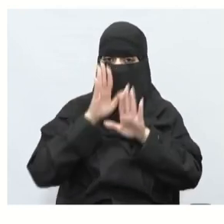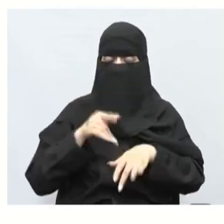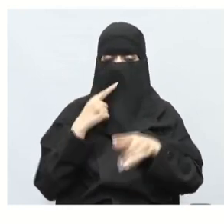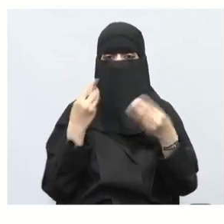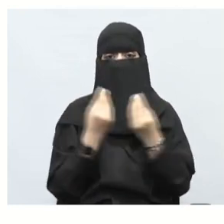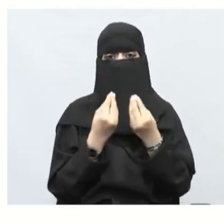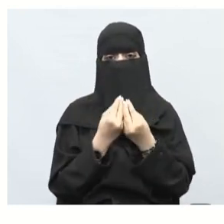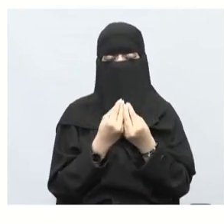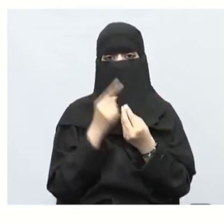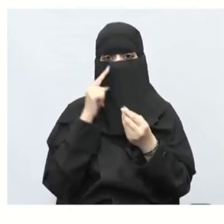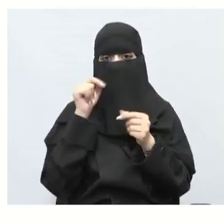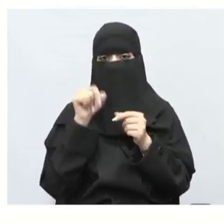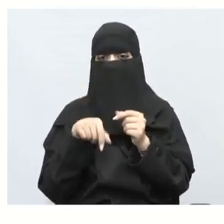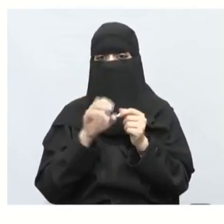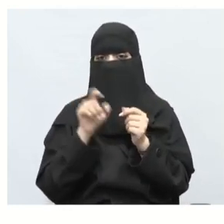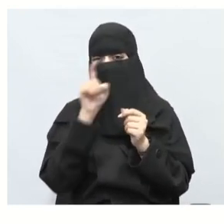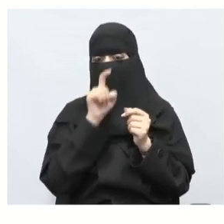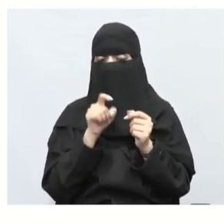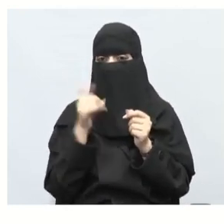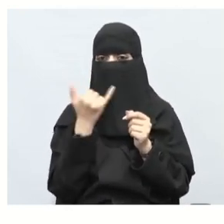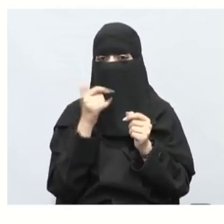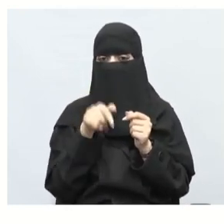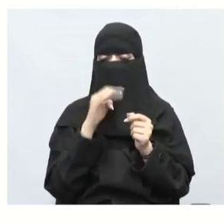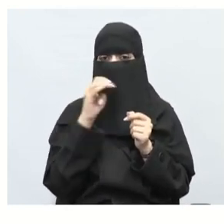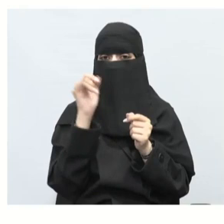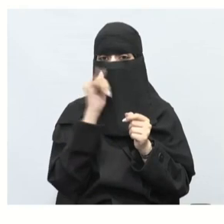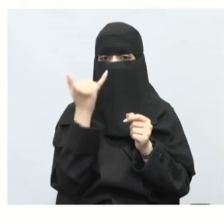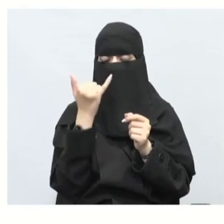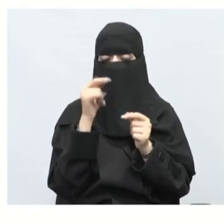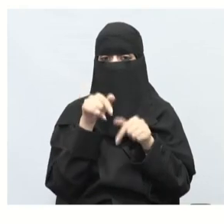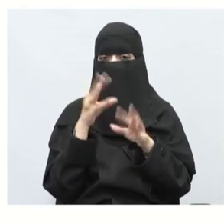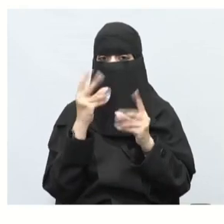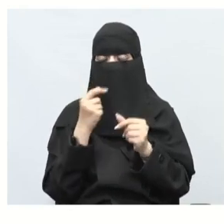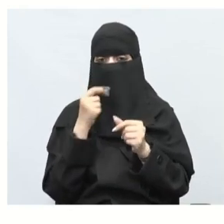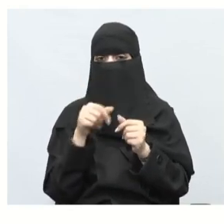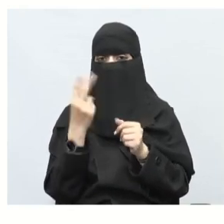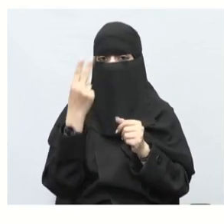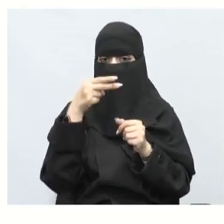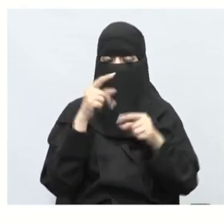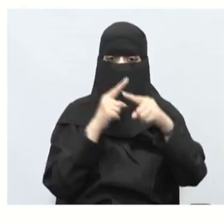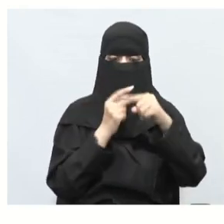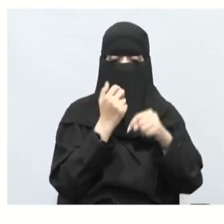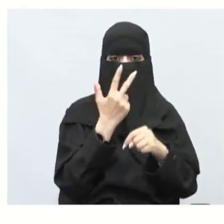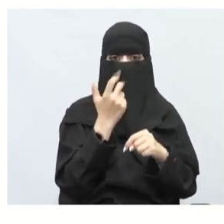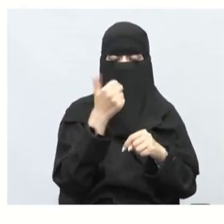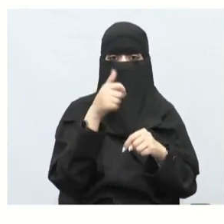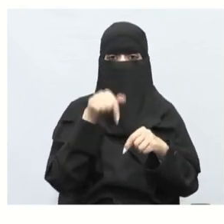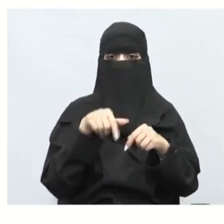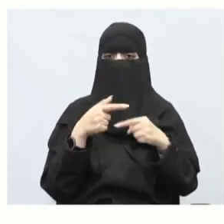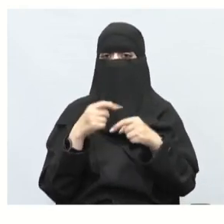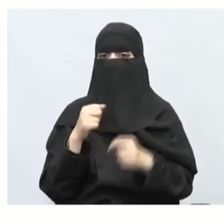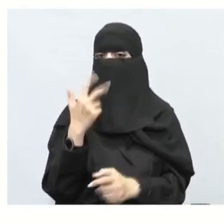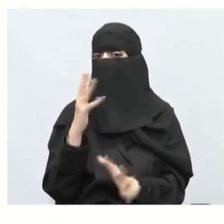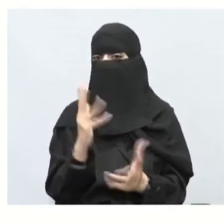نجمعها لان الآن هذا السؤال مهور هذا الإجابة عدد الصور التي بيعت عشرون زائد ثمانية وستون ثمانية وثمانون